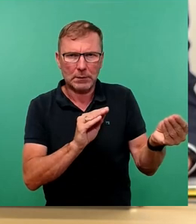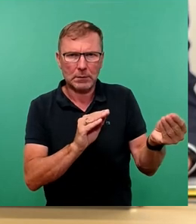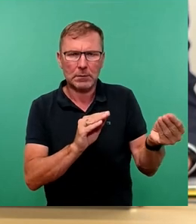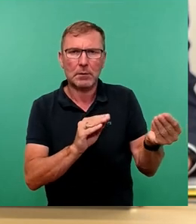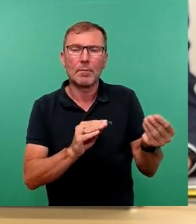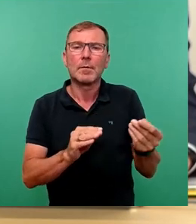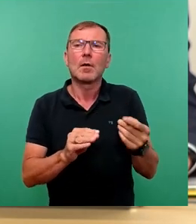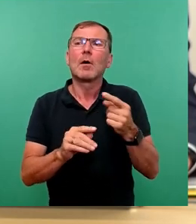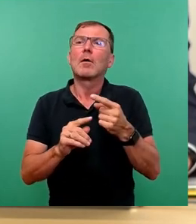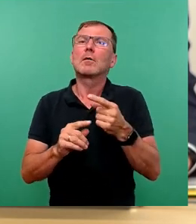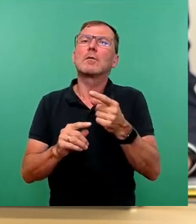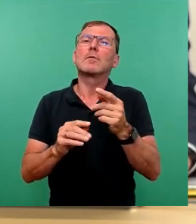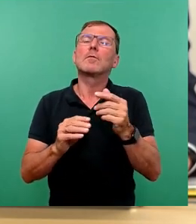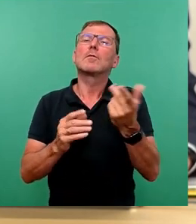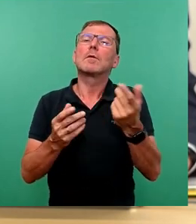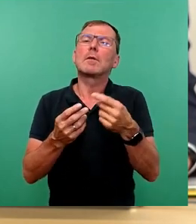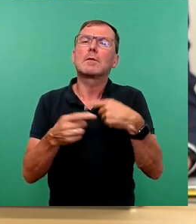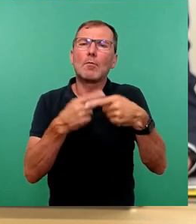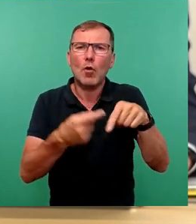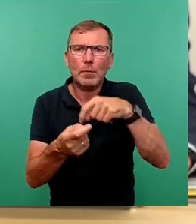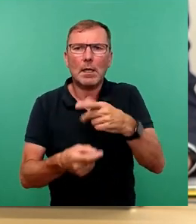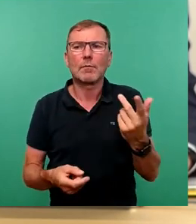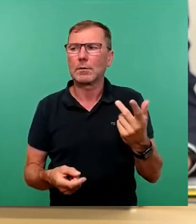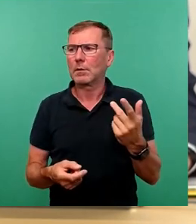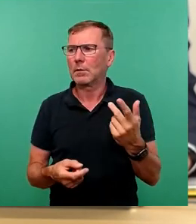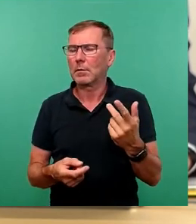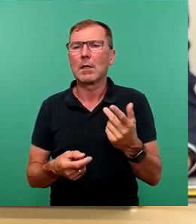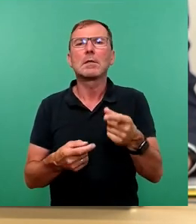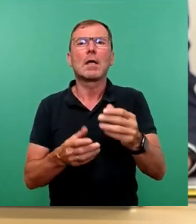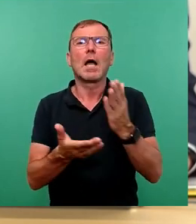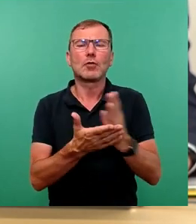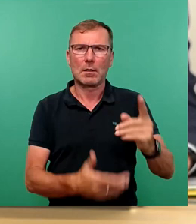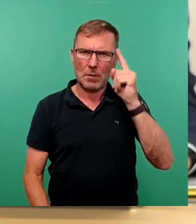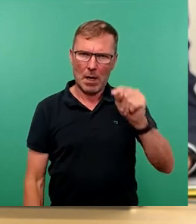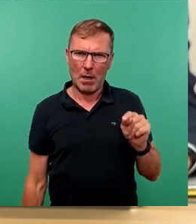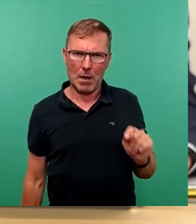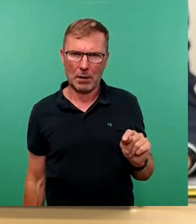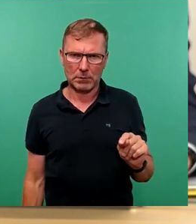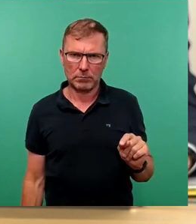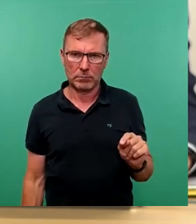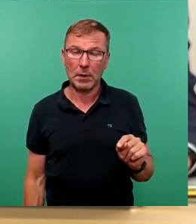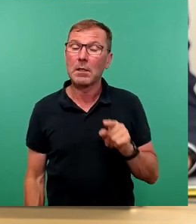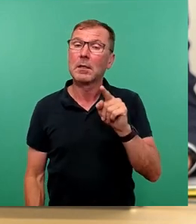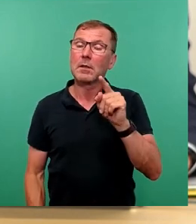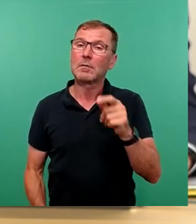bei den Beauftragten umgegangen wird, dann ist das eine Entscheidung des Rates, die dann von der